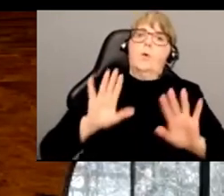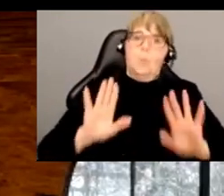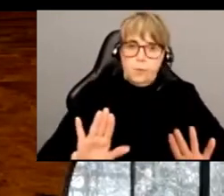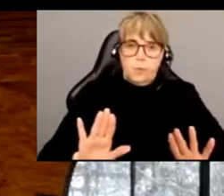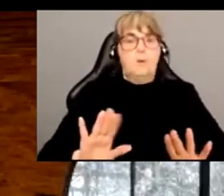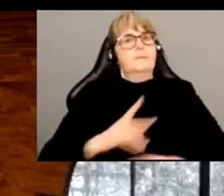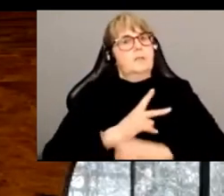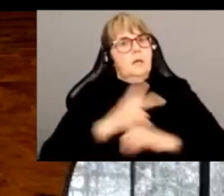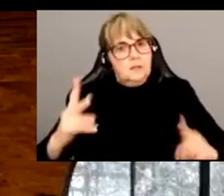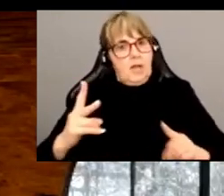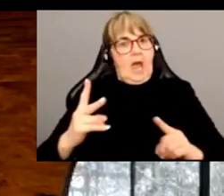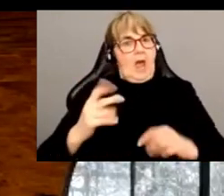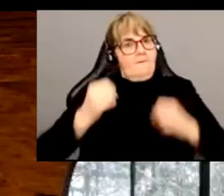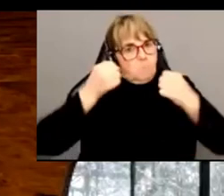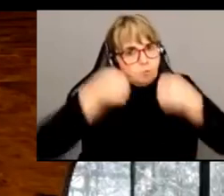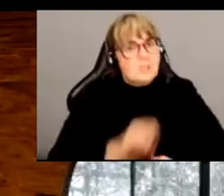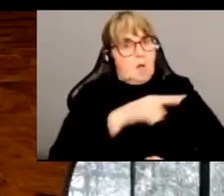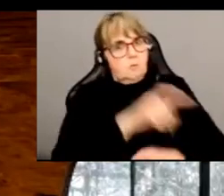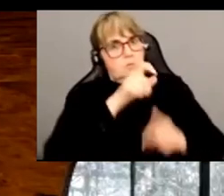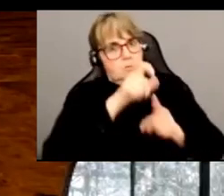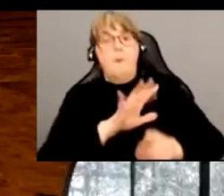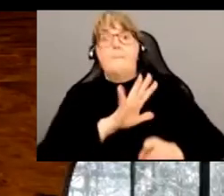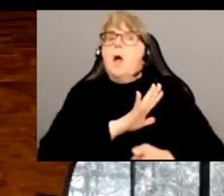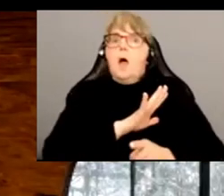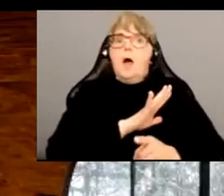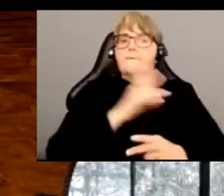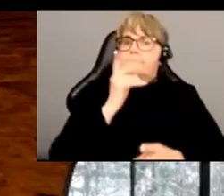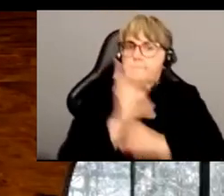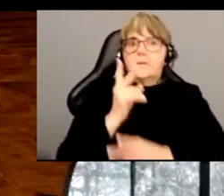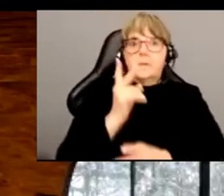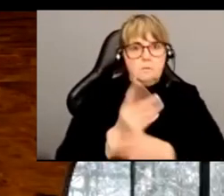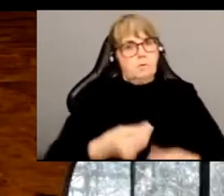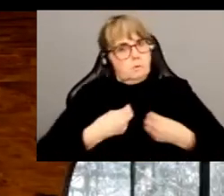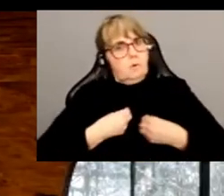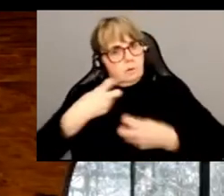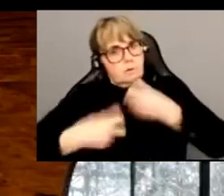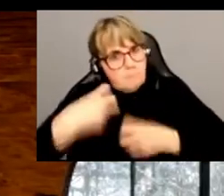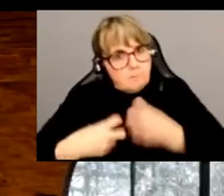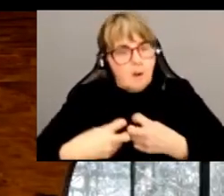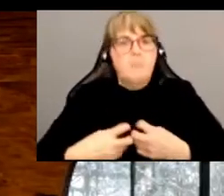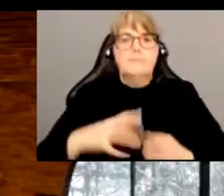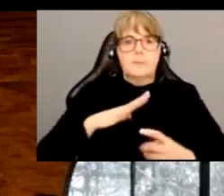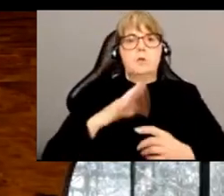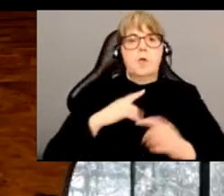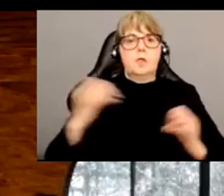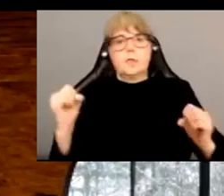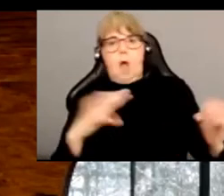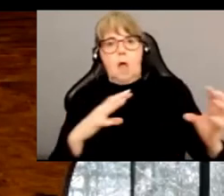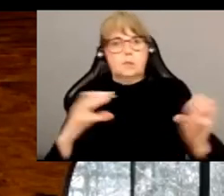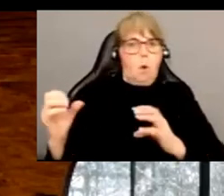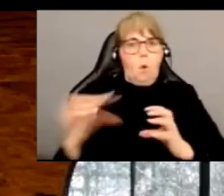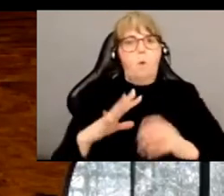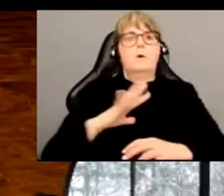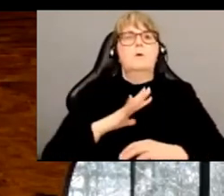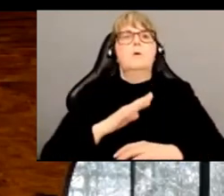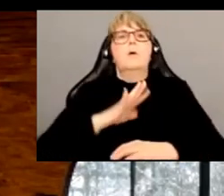il est effectivement très puissant, très évocateur, mais il y a aussi des problèmes et on ne s'en rend pas compte et ça crée des tensions avec certains milieux aussi, notamment